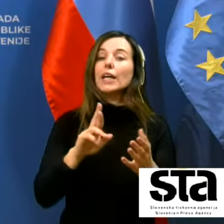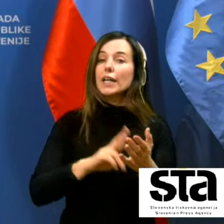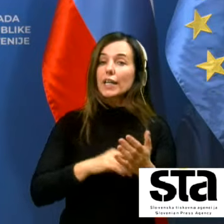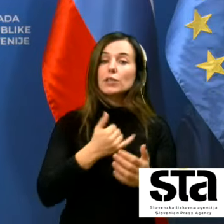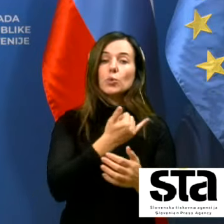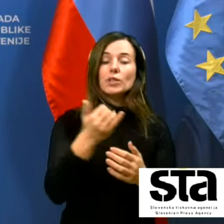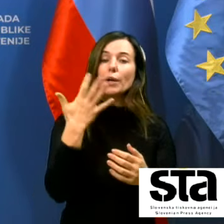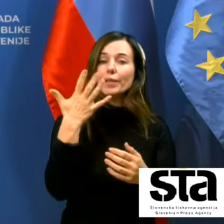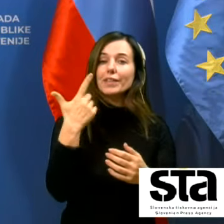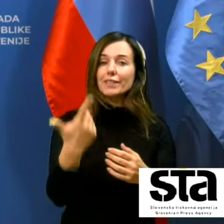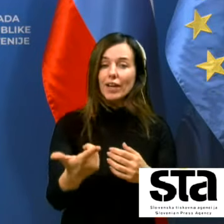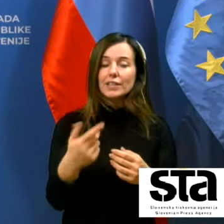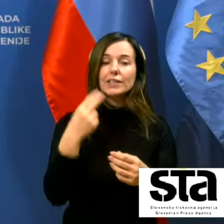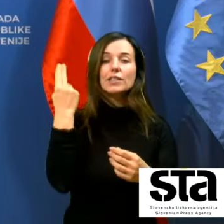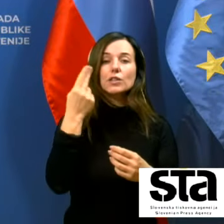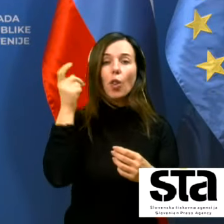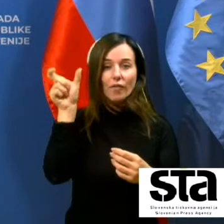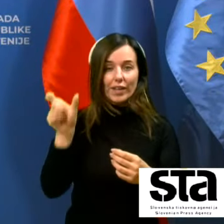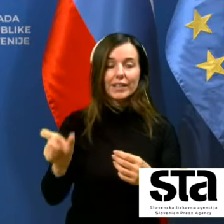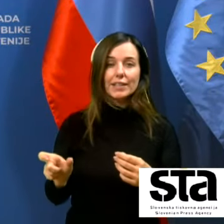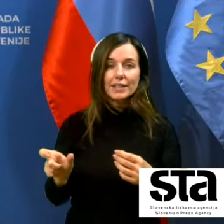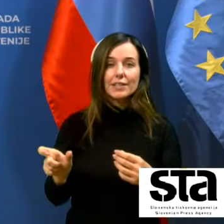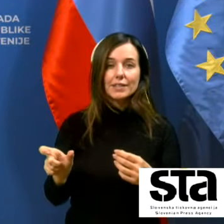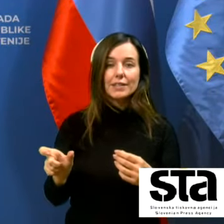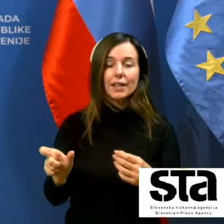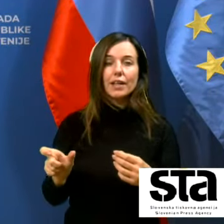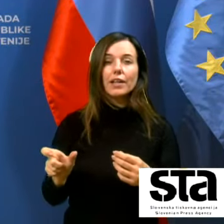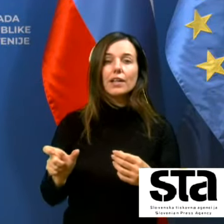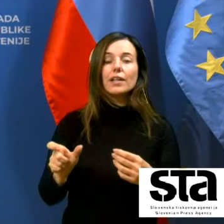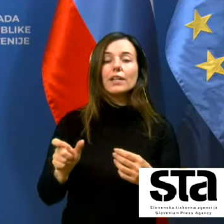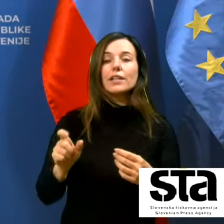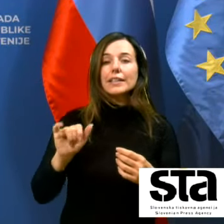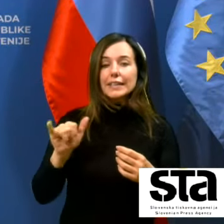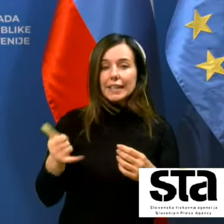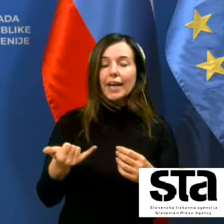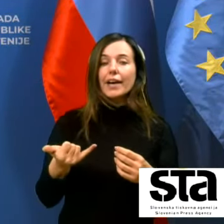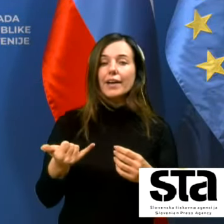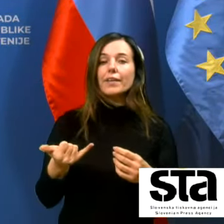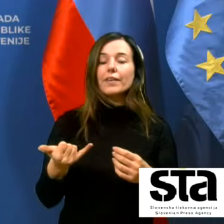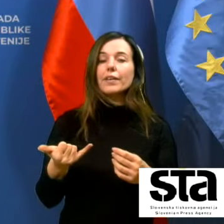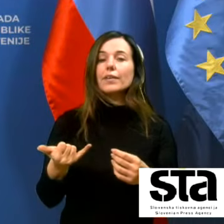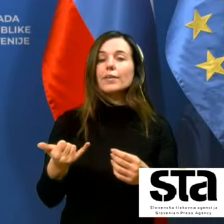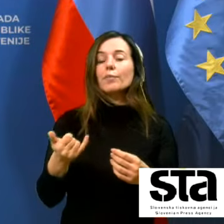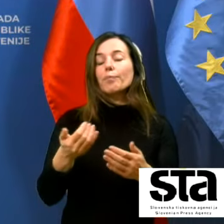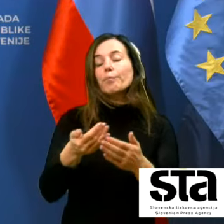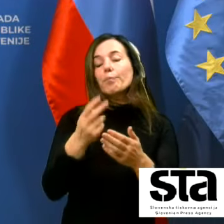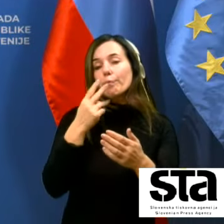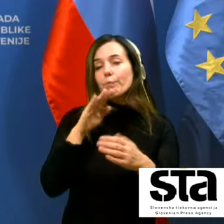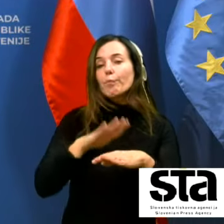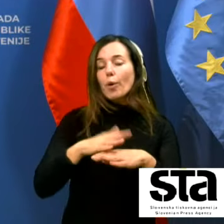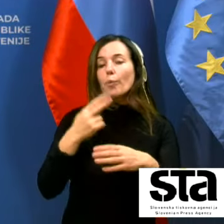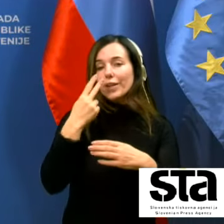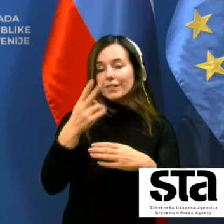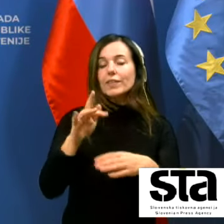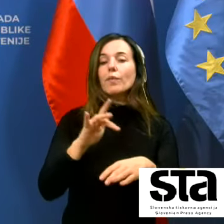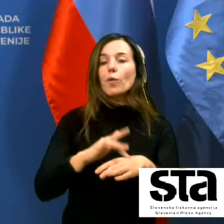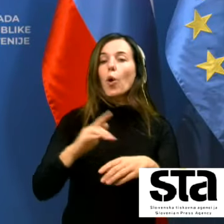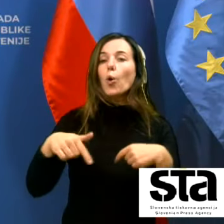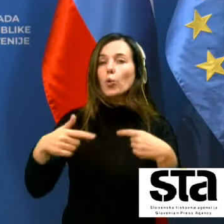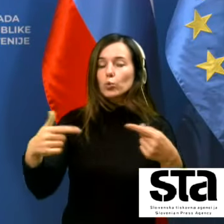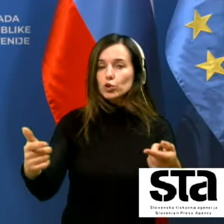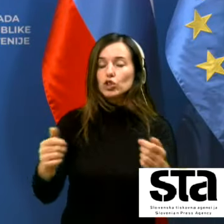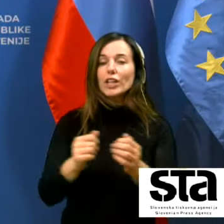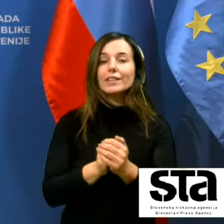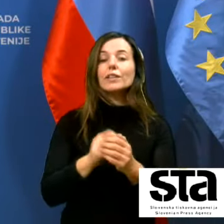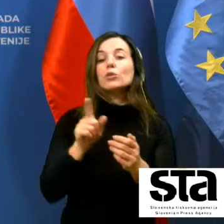slovenec ja vsak 25 slovenec je po predvidevanih okuženj kar pomeni